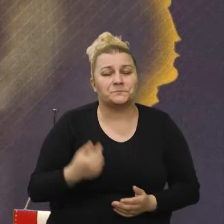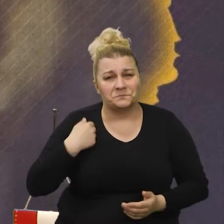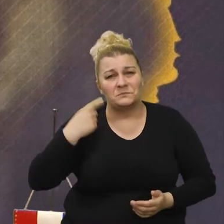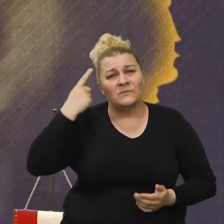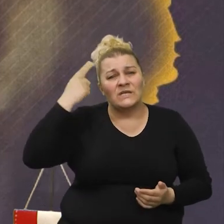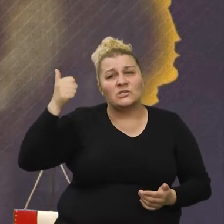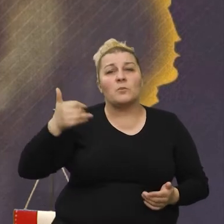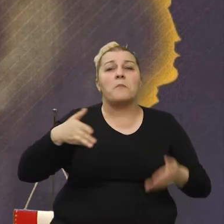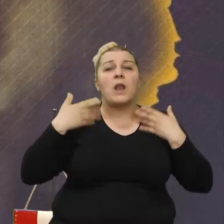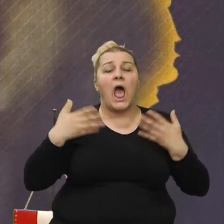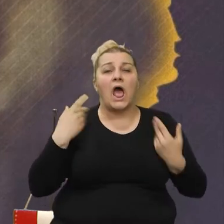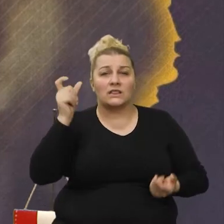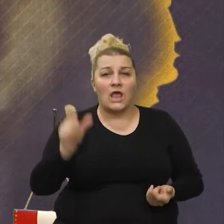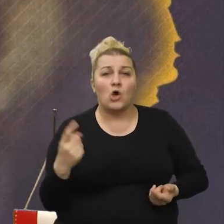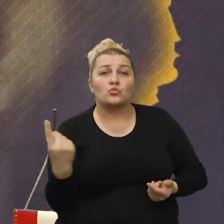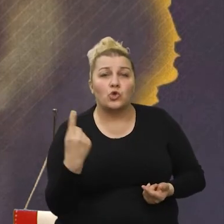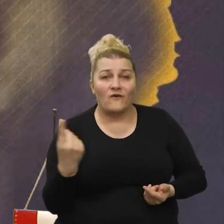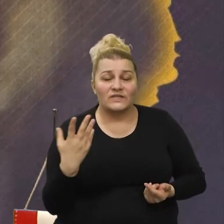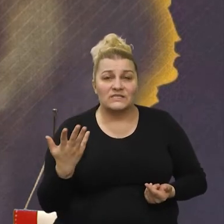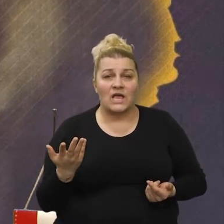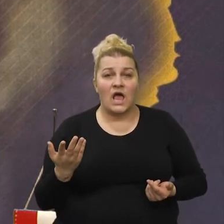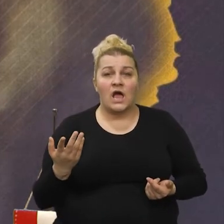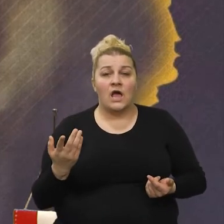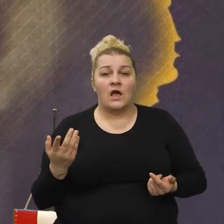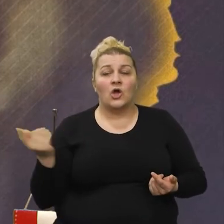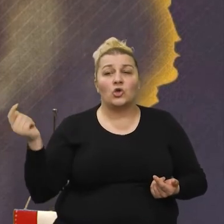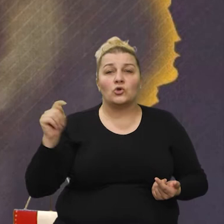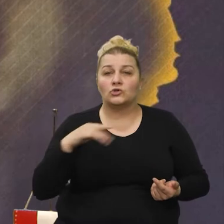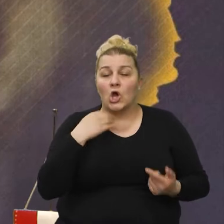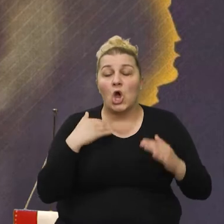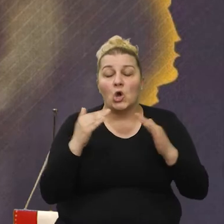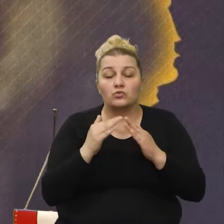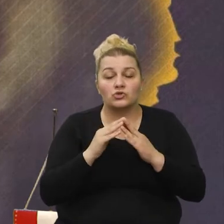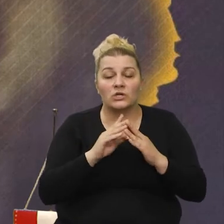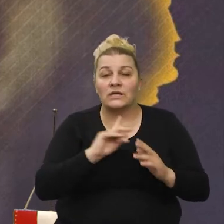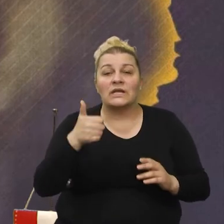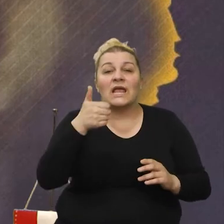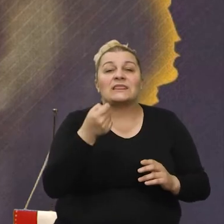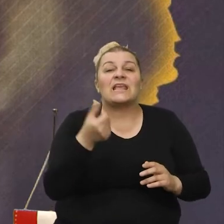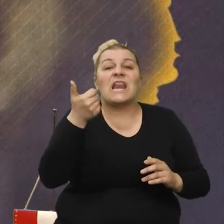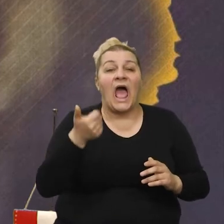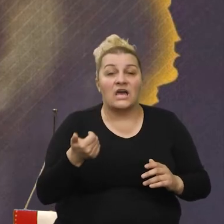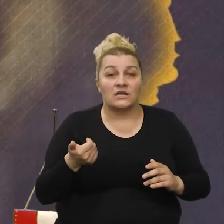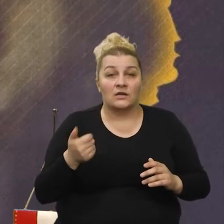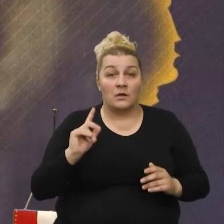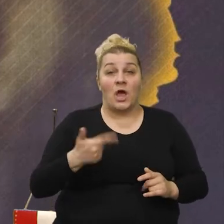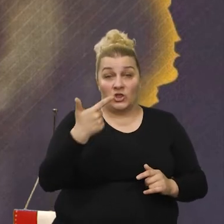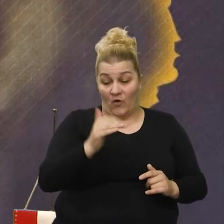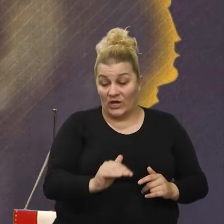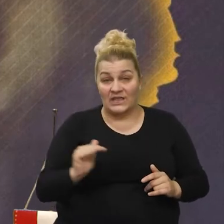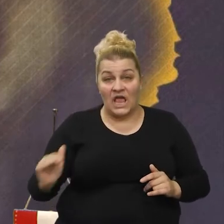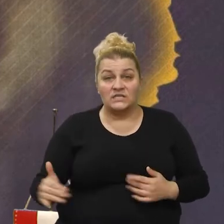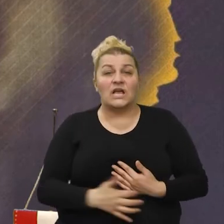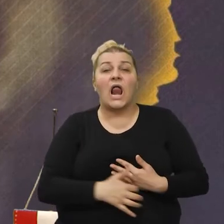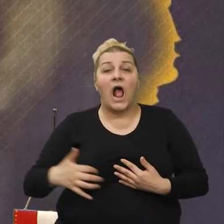jedna od događaja, jedna mlada udovica je došla i ona kaže da u kući nema niti jednog dinara. Ima dvoje dice koje su